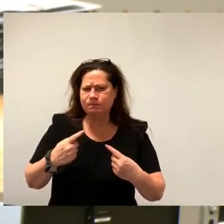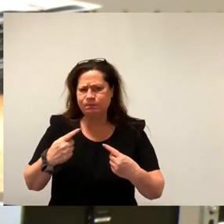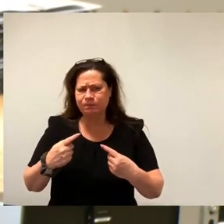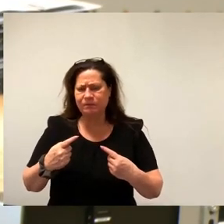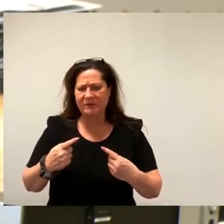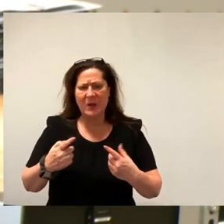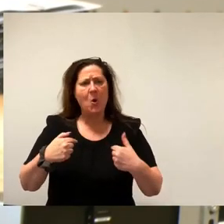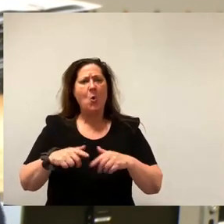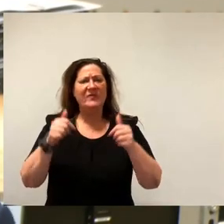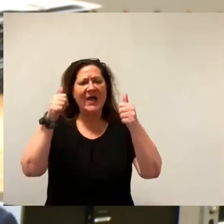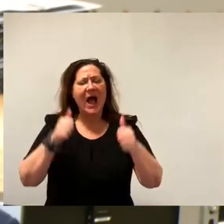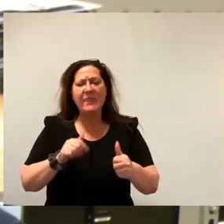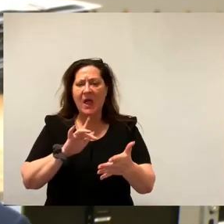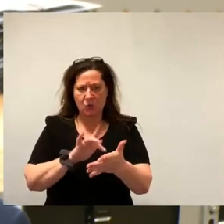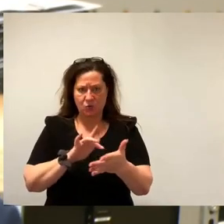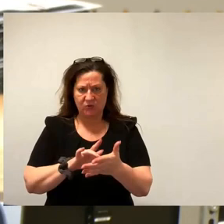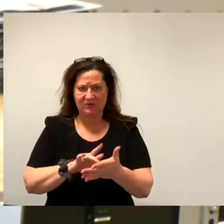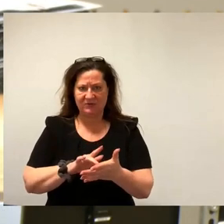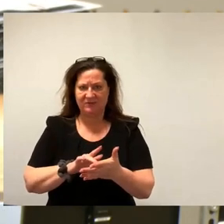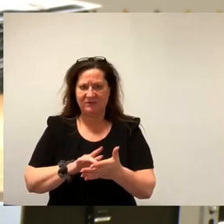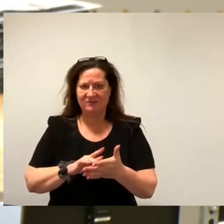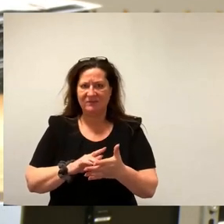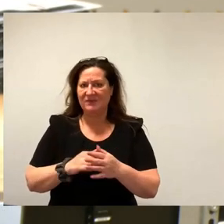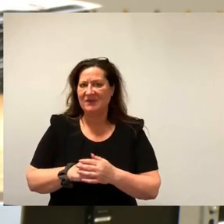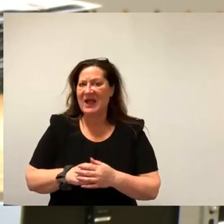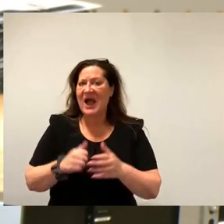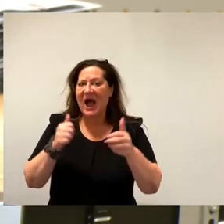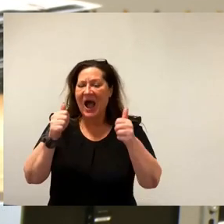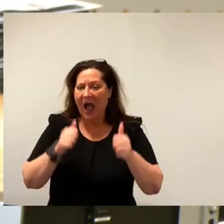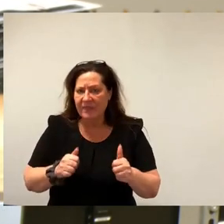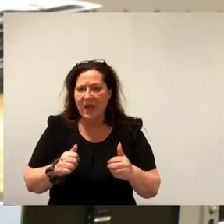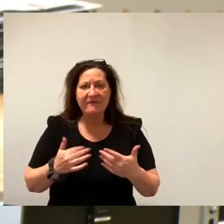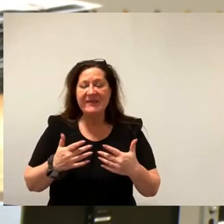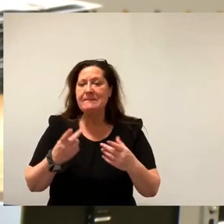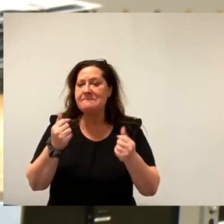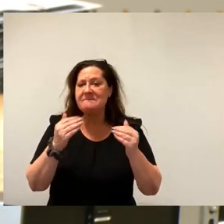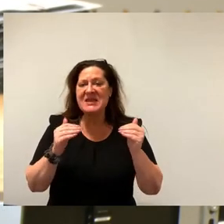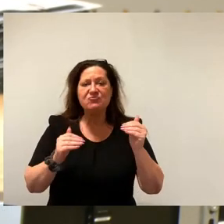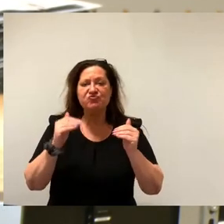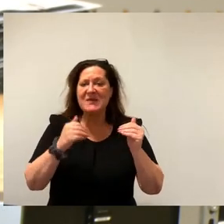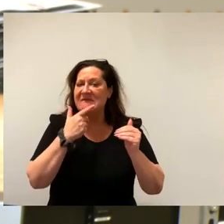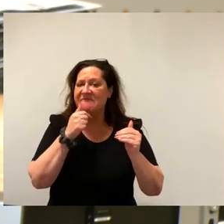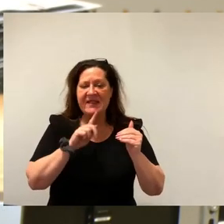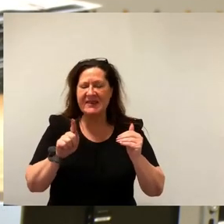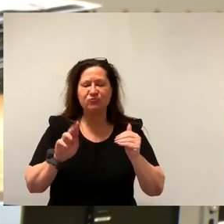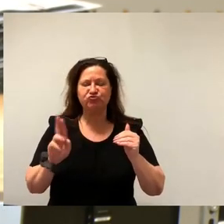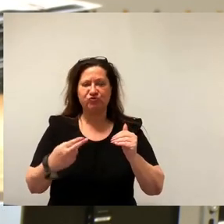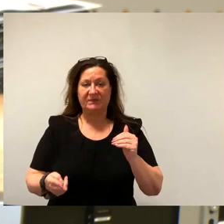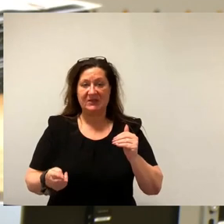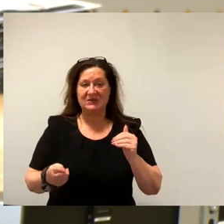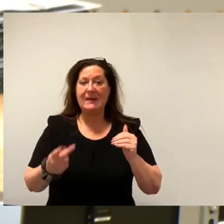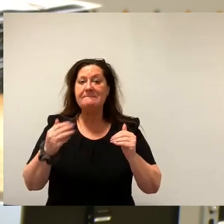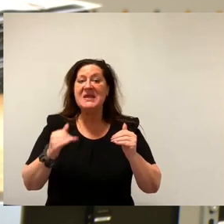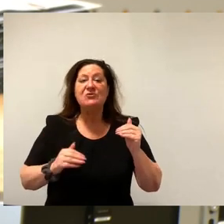bezwecken. Es ist in keinster Weise so, dass wir in irgendeiner Form den Mietspiegel infrage stellen. Den Mietspiegel gibt es die ganze